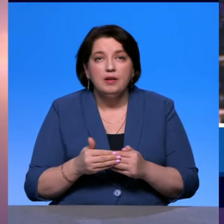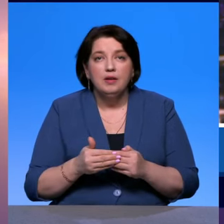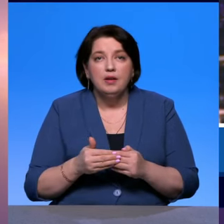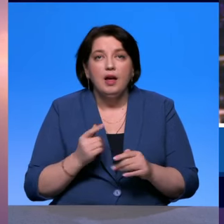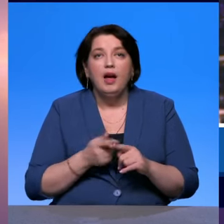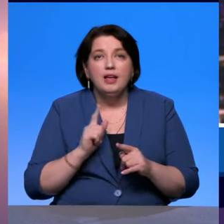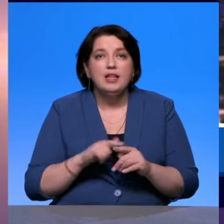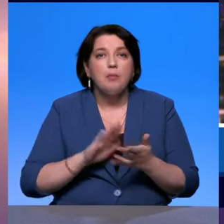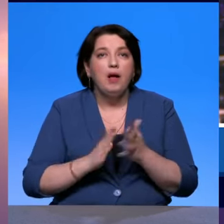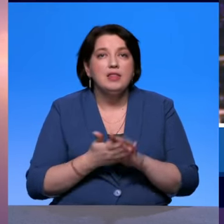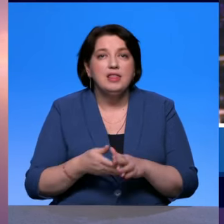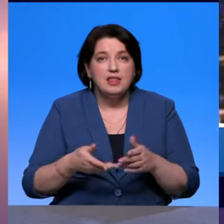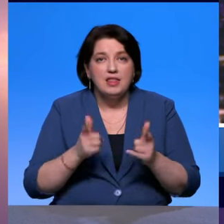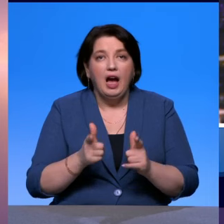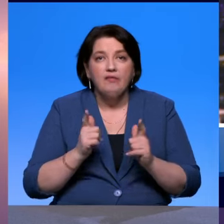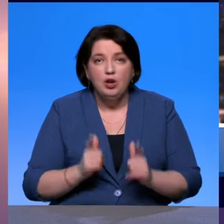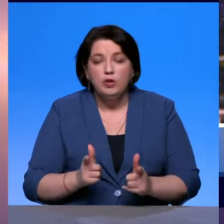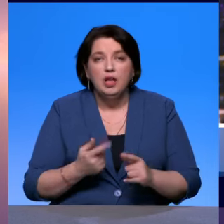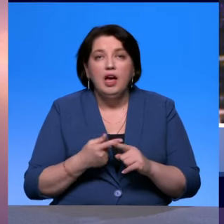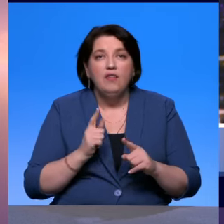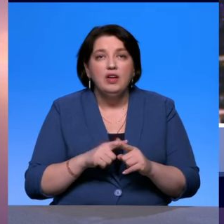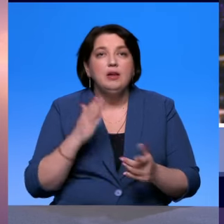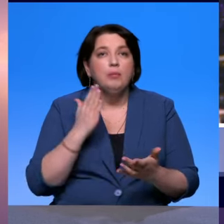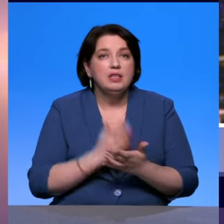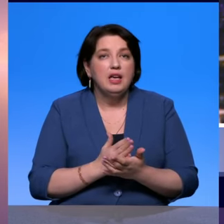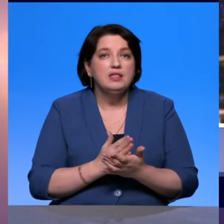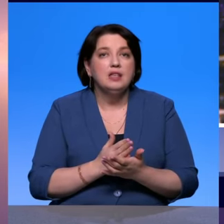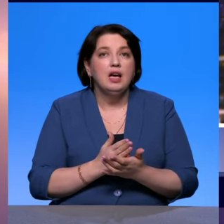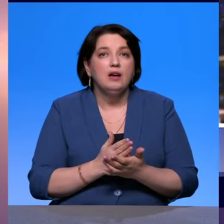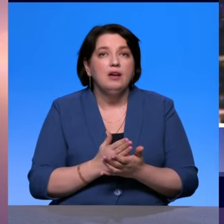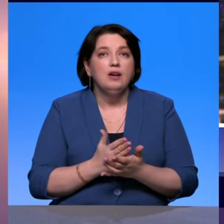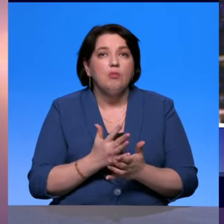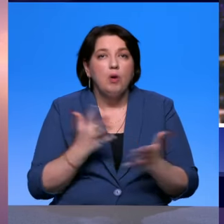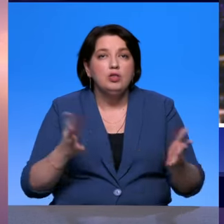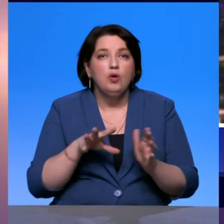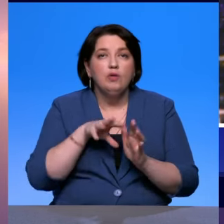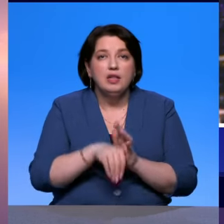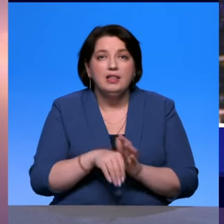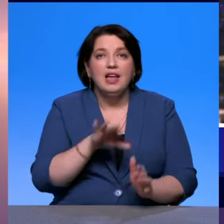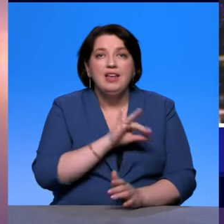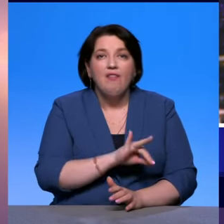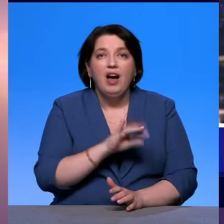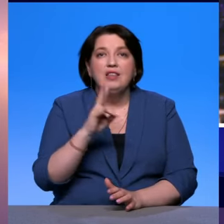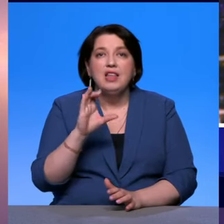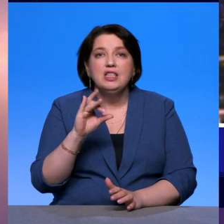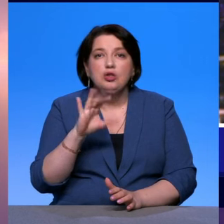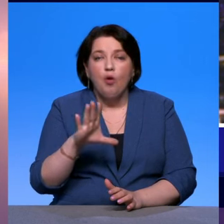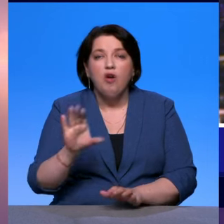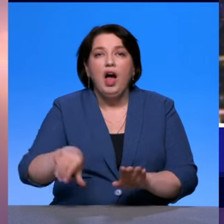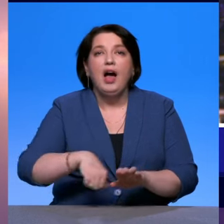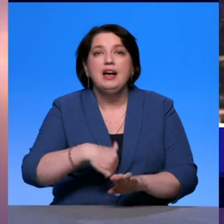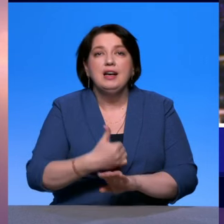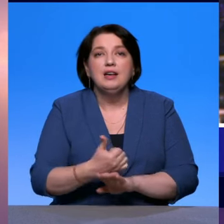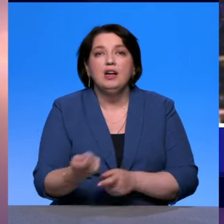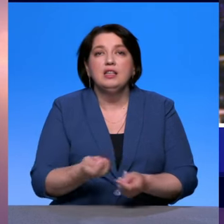этим договоренностям, в этом очень большая заслуга команды Ивана Носкова, главы города Держинск. Почему? Потому что